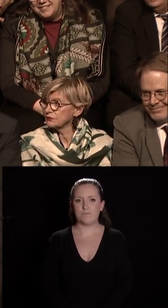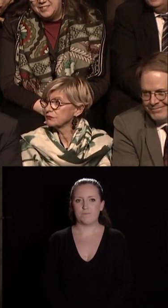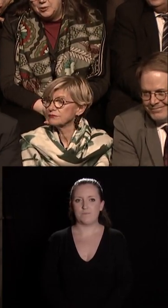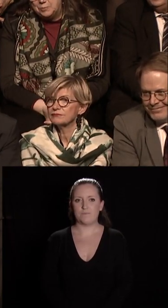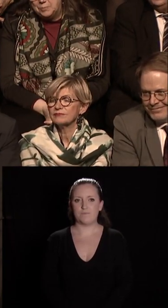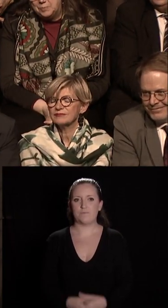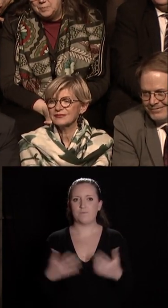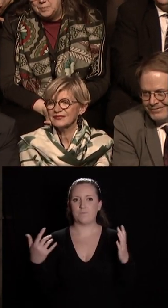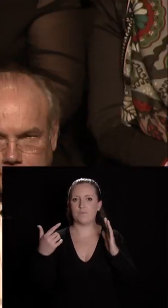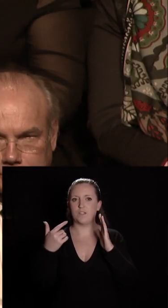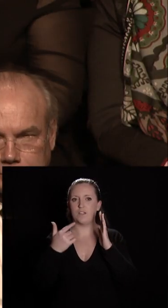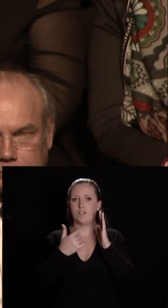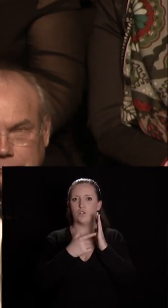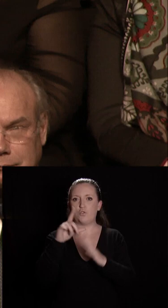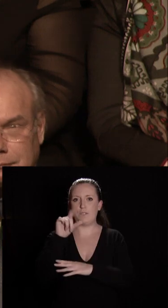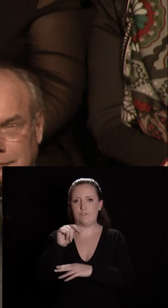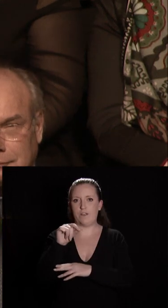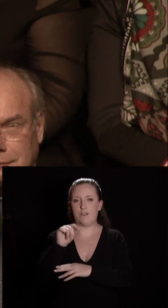en 2020 on mettra un verre